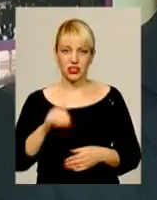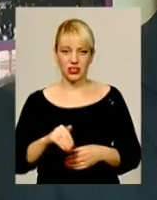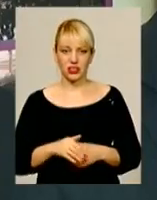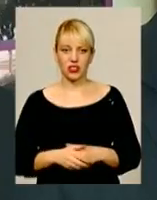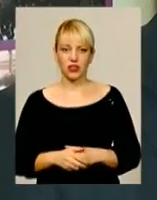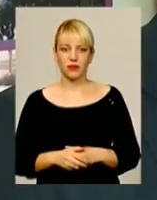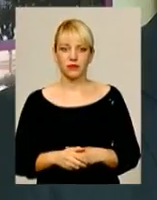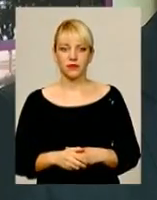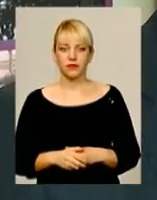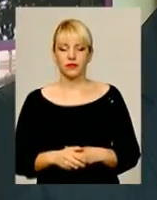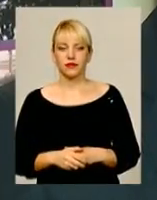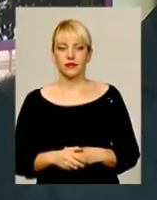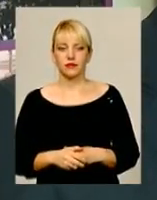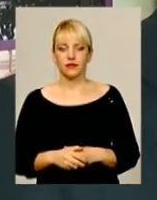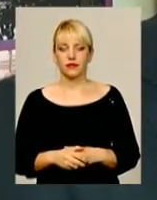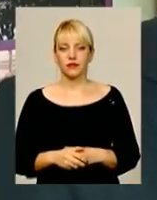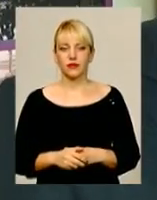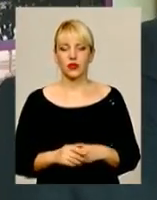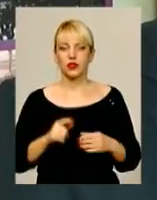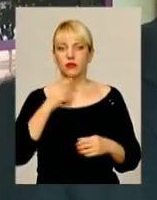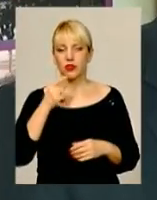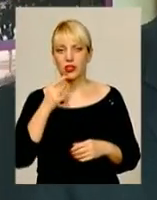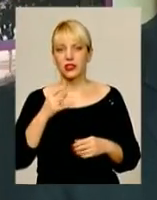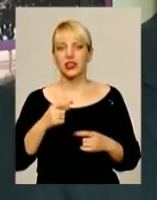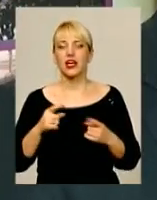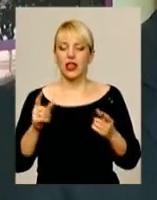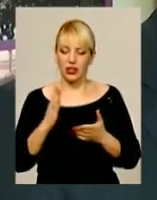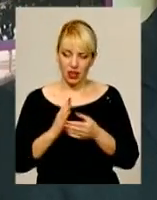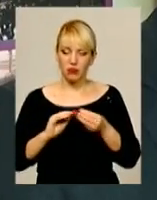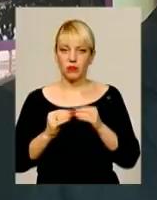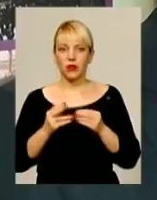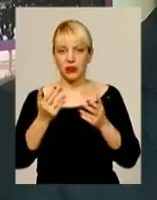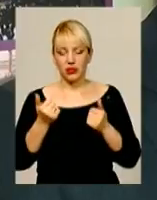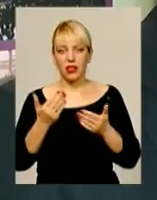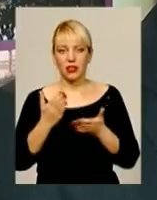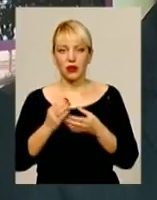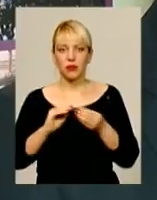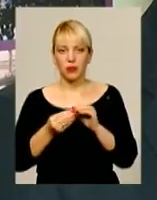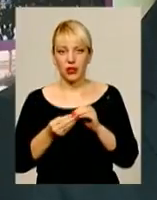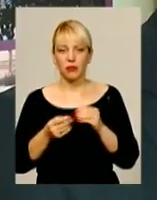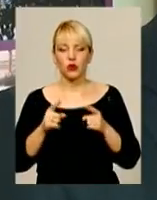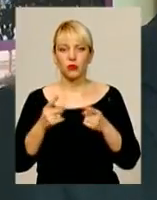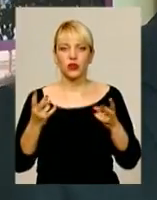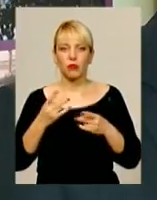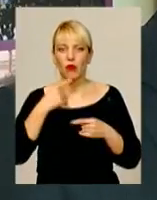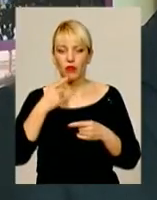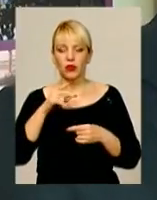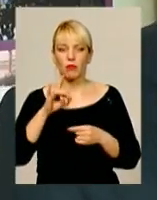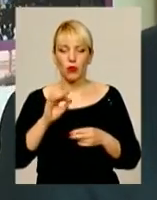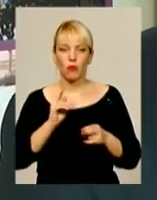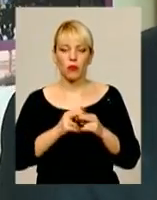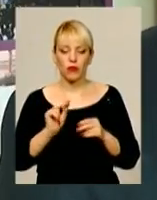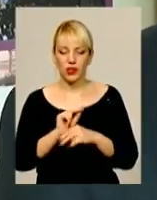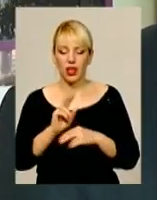береться за рік. То скажіть, будь ласка, є проблеми? Звісно, є. Тому треба говорити сьогодні як про профілактику,